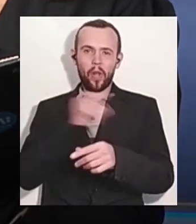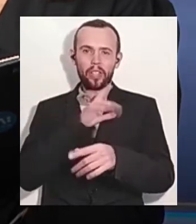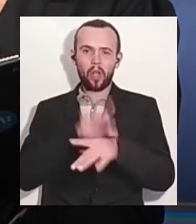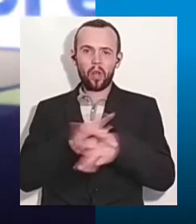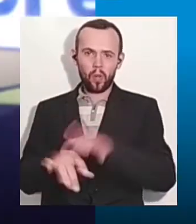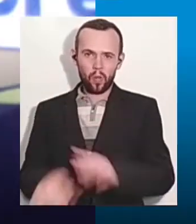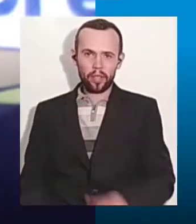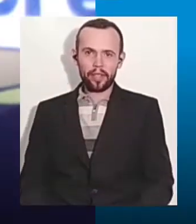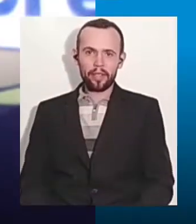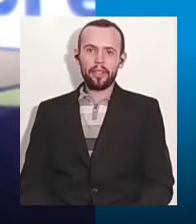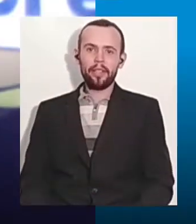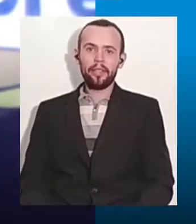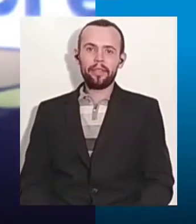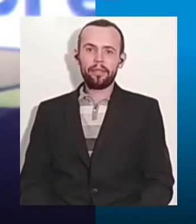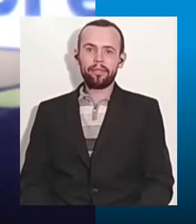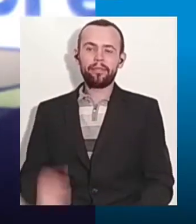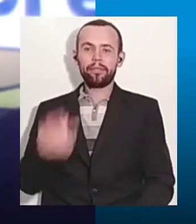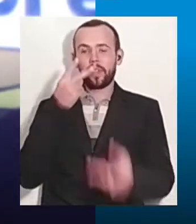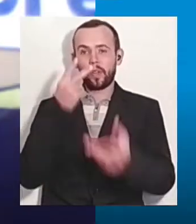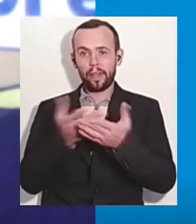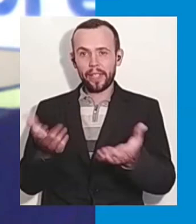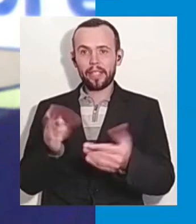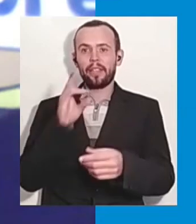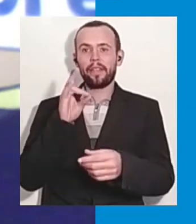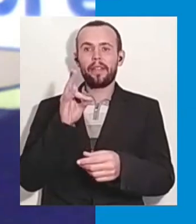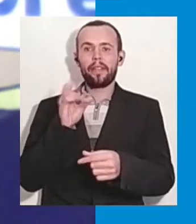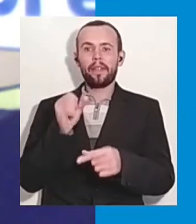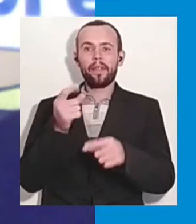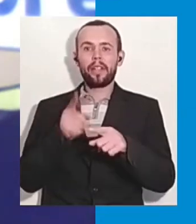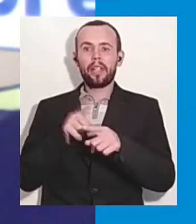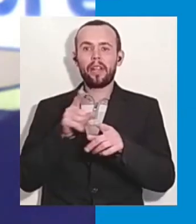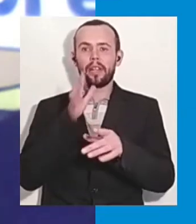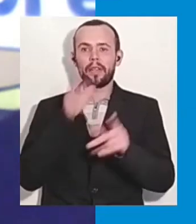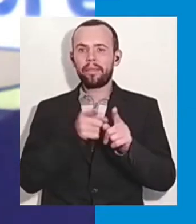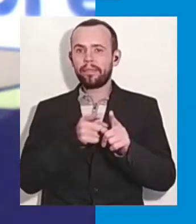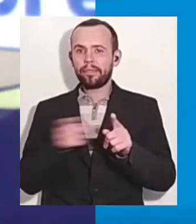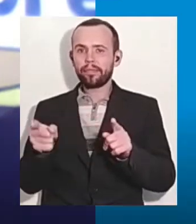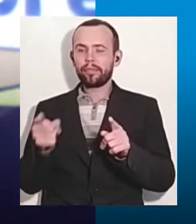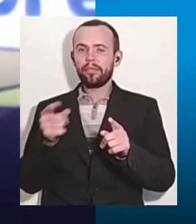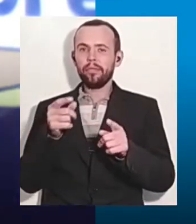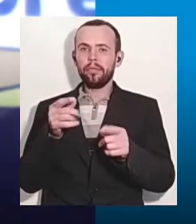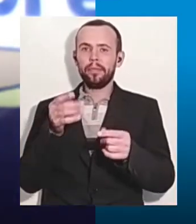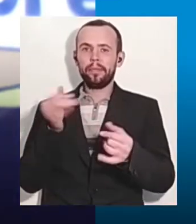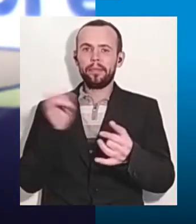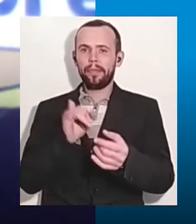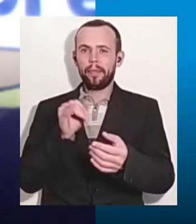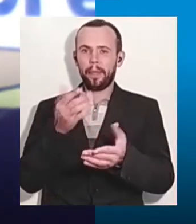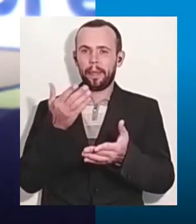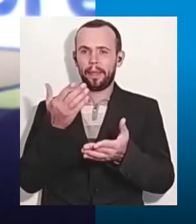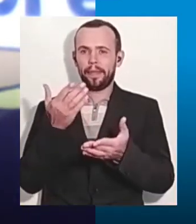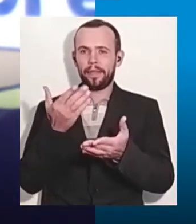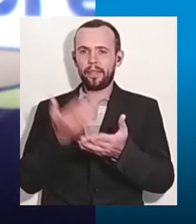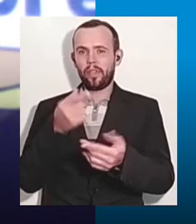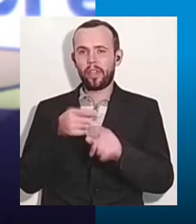Я скажу, що в нас в країні взагалі вибіркове правосуддя. Коли